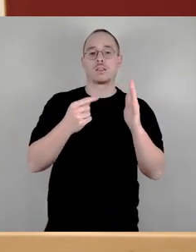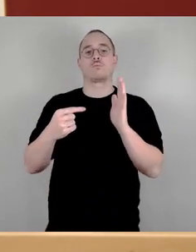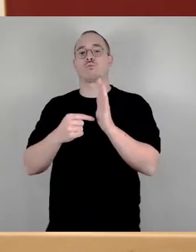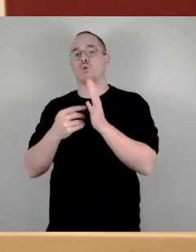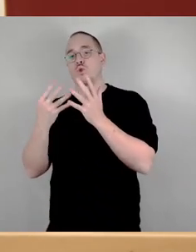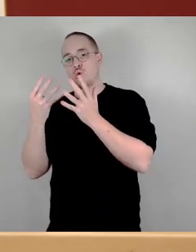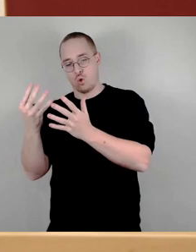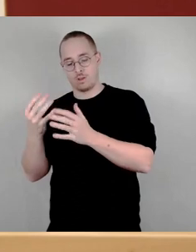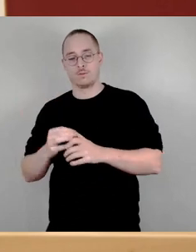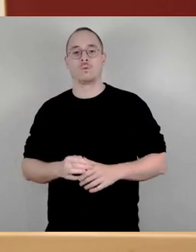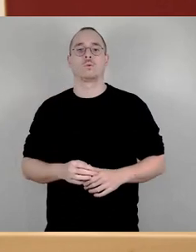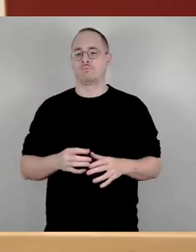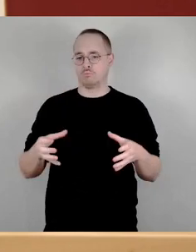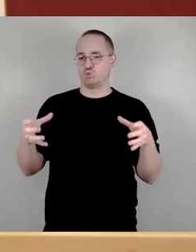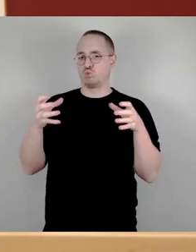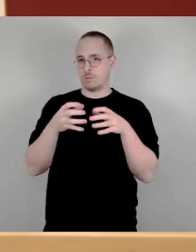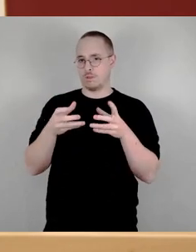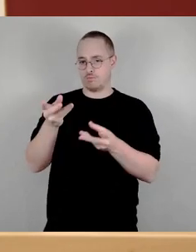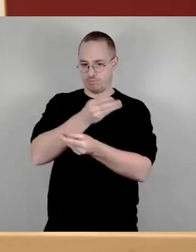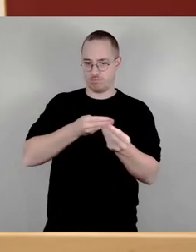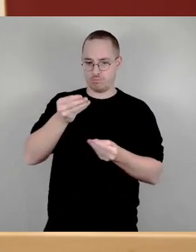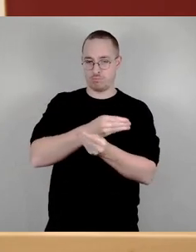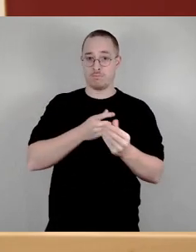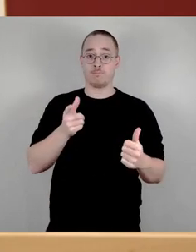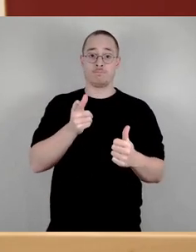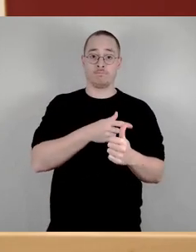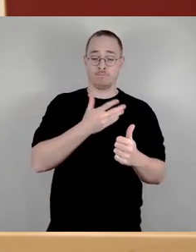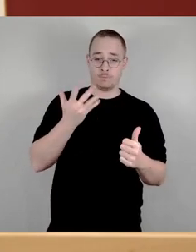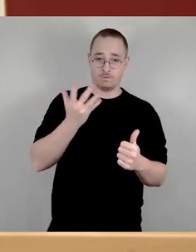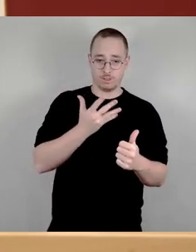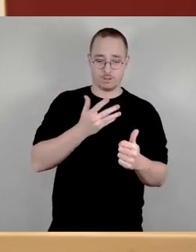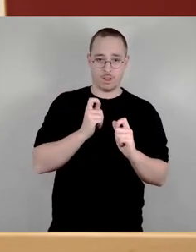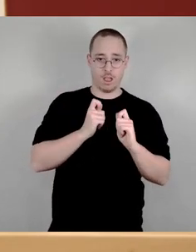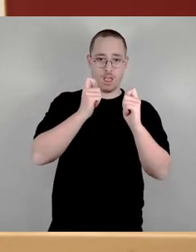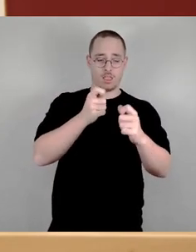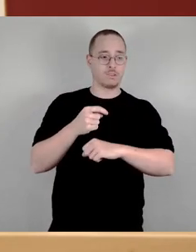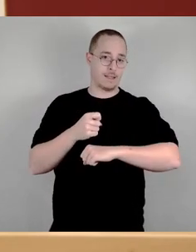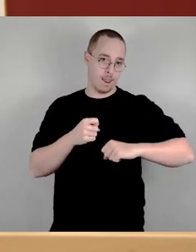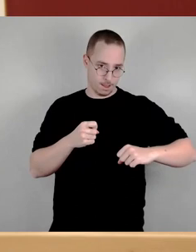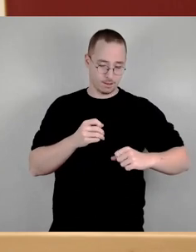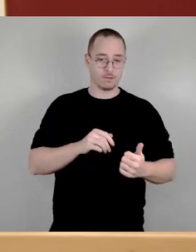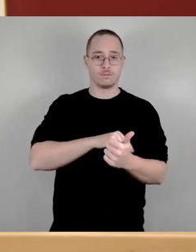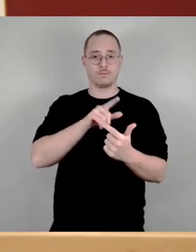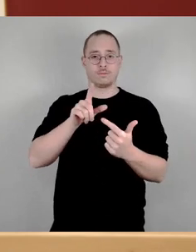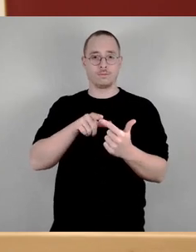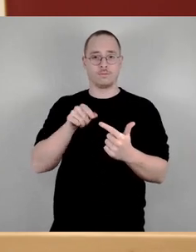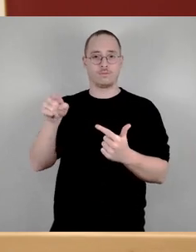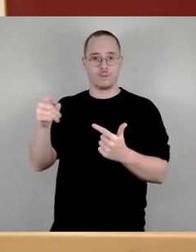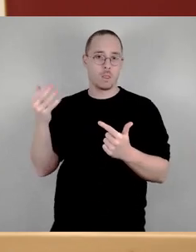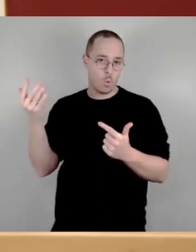Behandlung. Einmal ist ein reiche Fraktion Die Linke, einmal ein reiche Bündnis 90 Die Grünen.